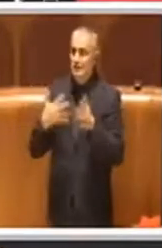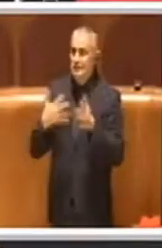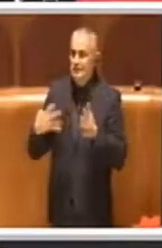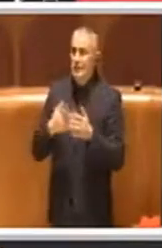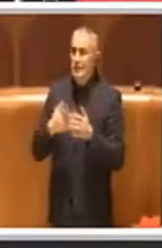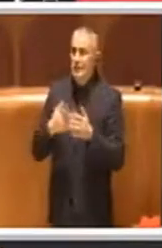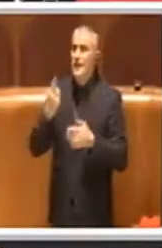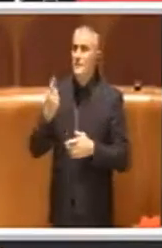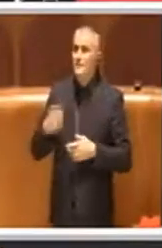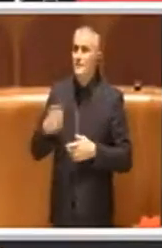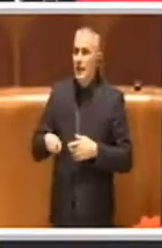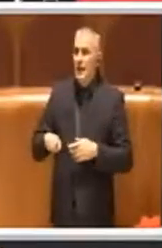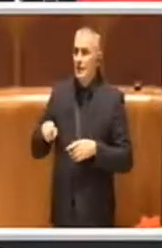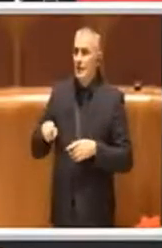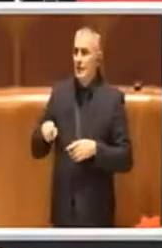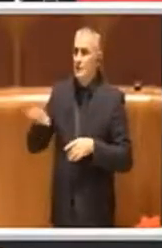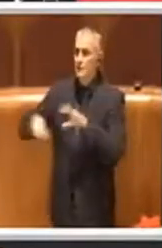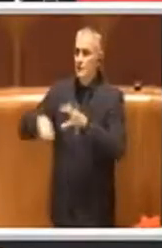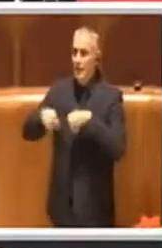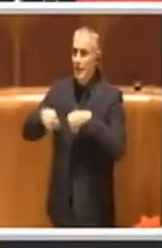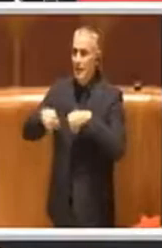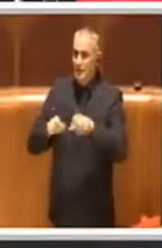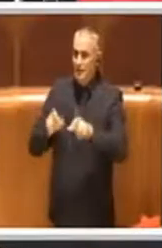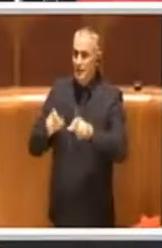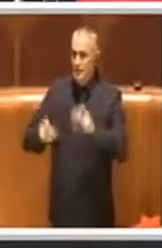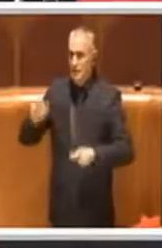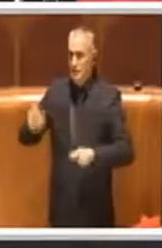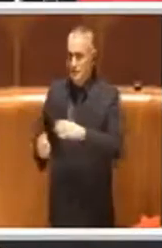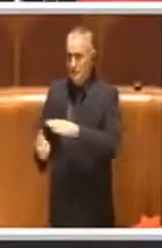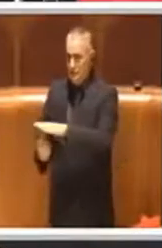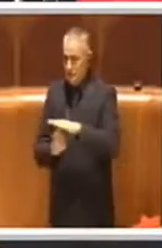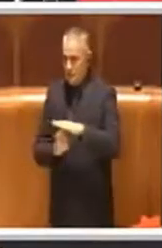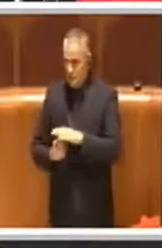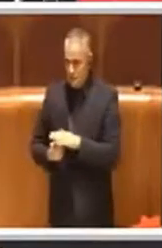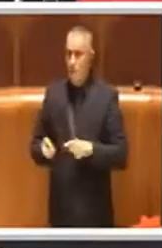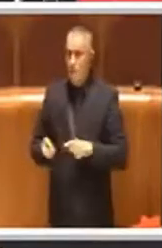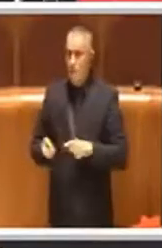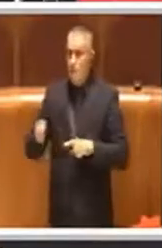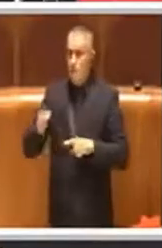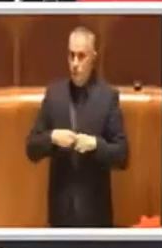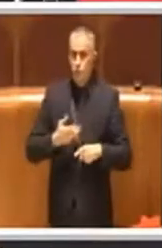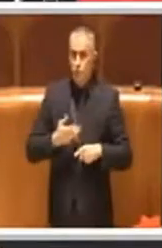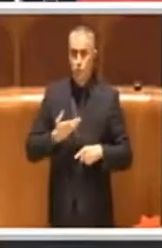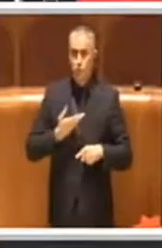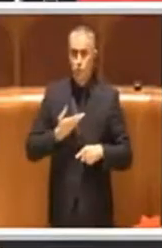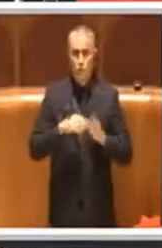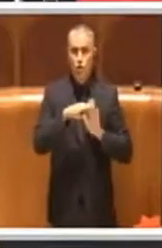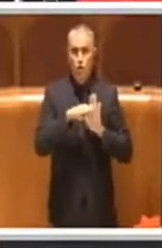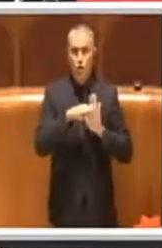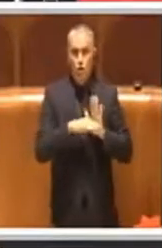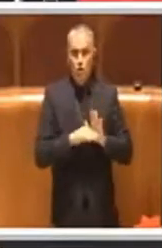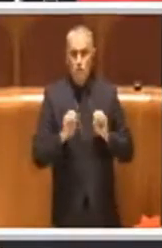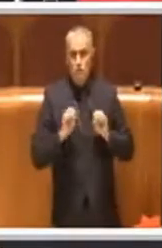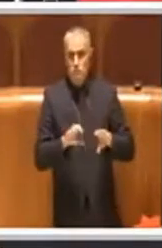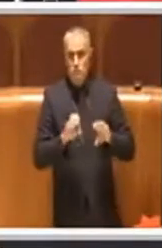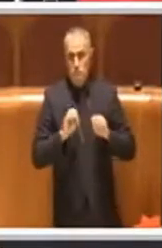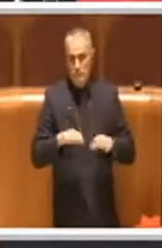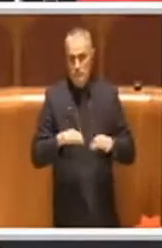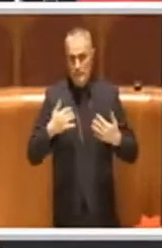delle risorse umane dovuto anche a un sovrapporsi di normative che di fatto